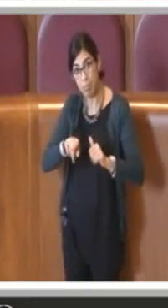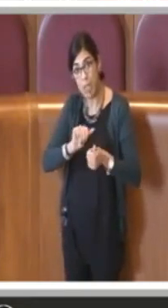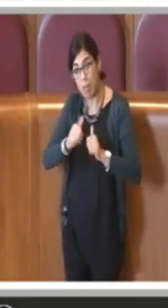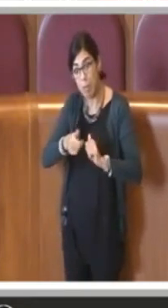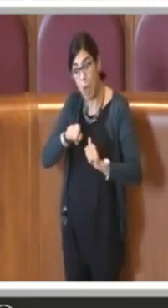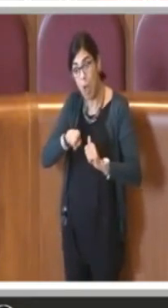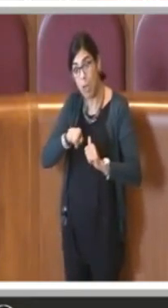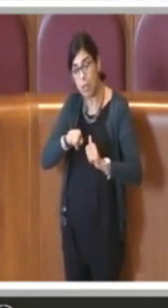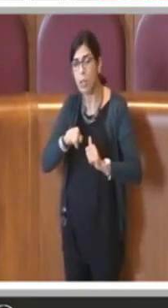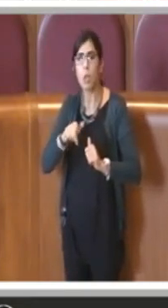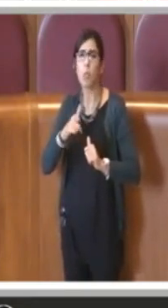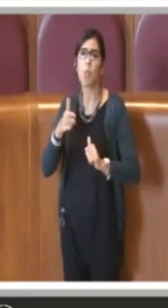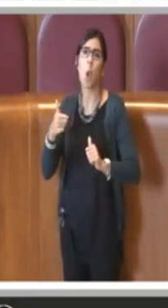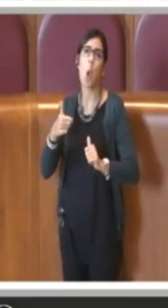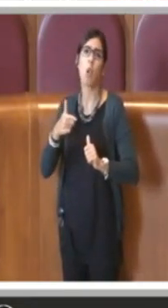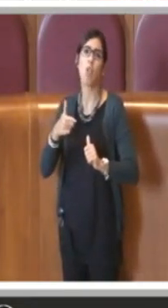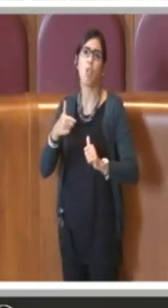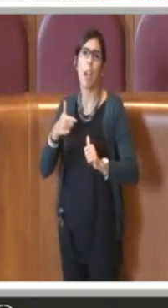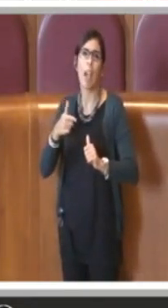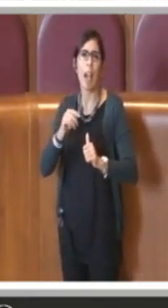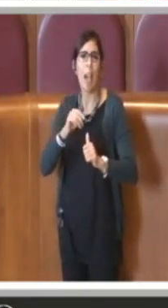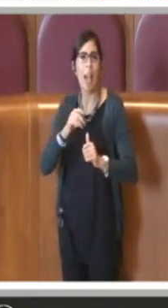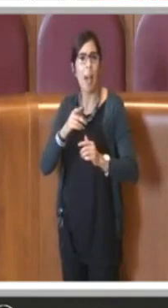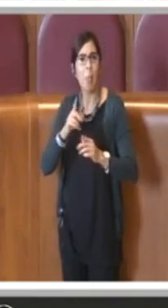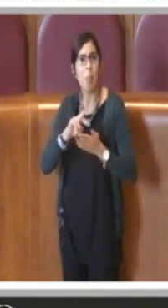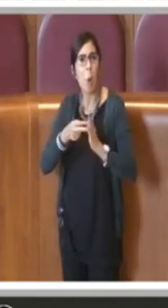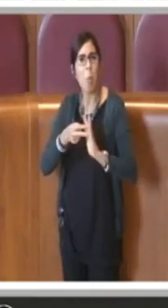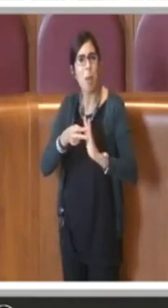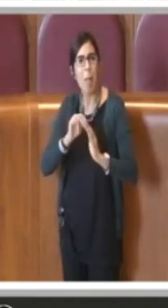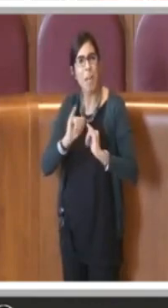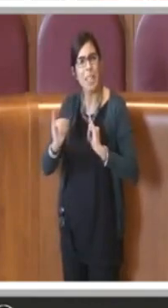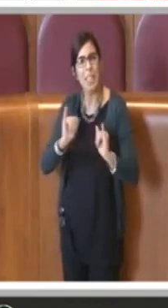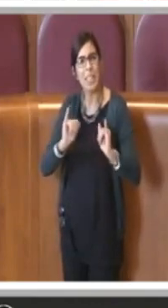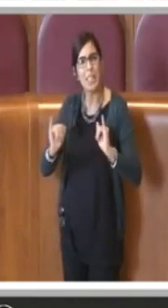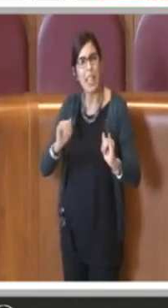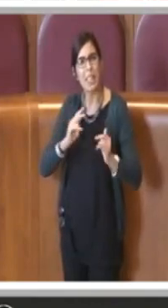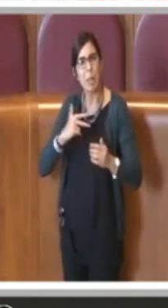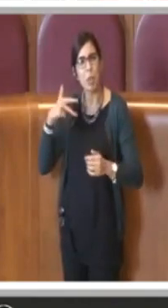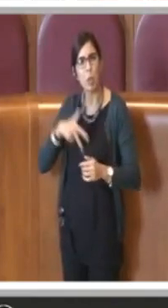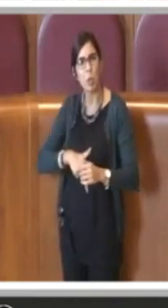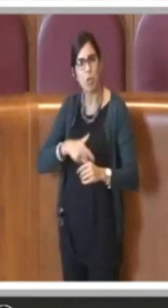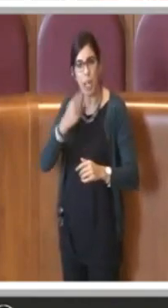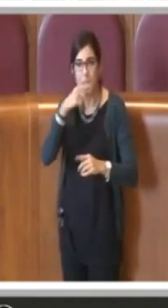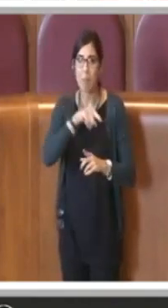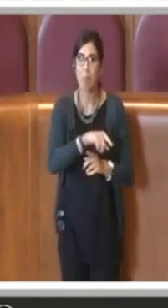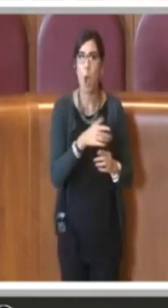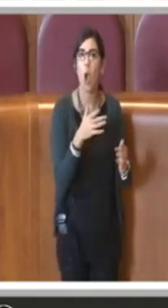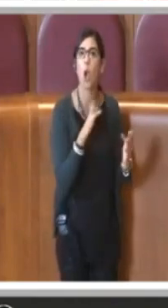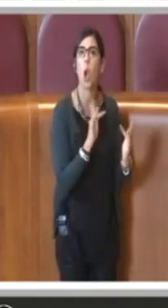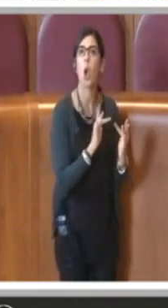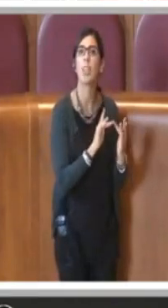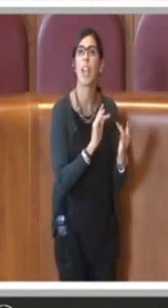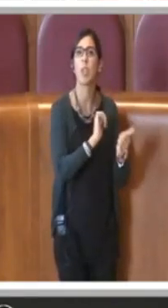di contatto eccetera. Tutti questi provvedimenti, tra l'altro ci tengo a sottolinearlo,